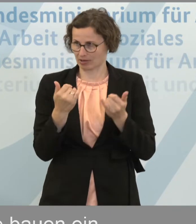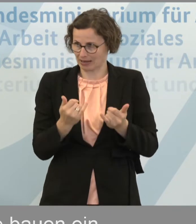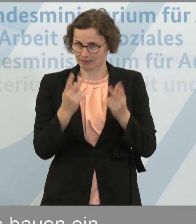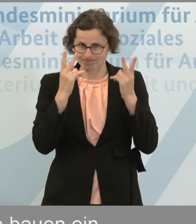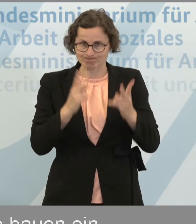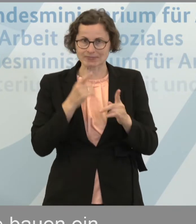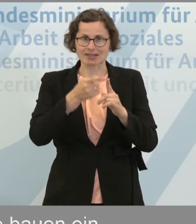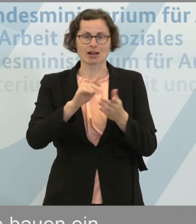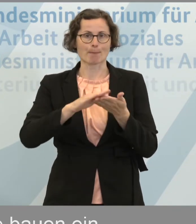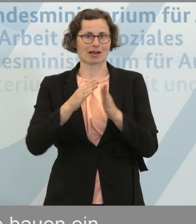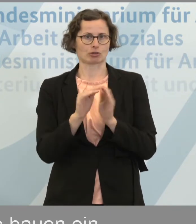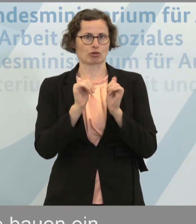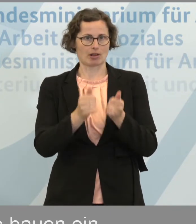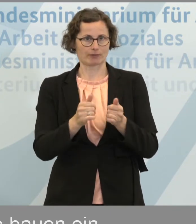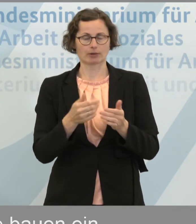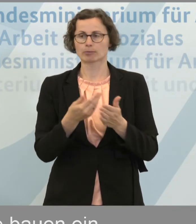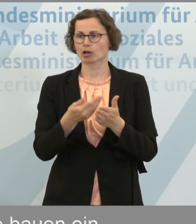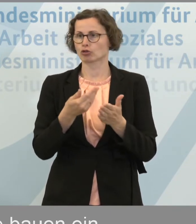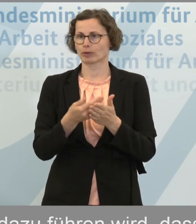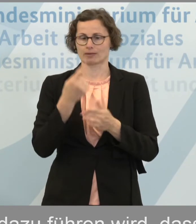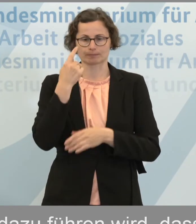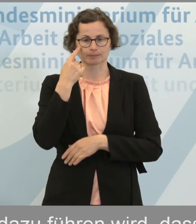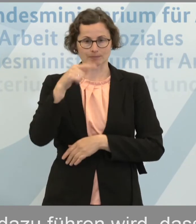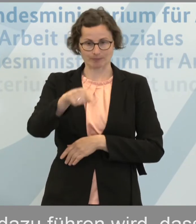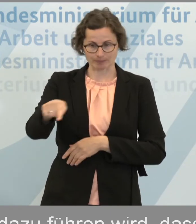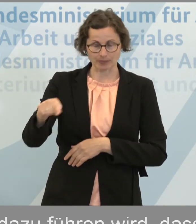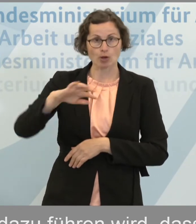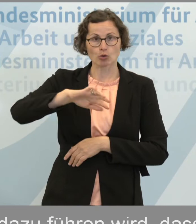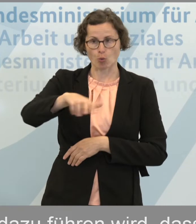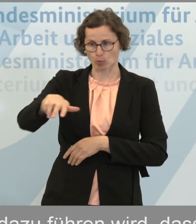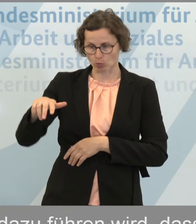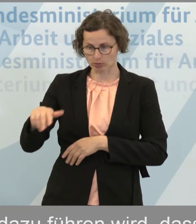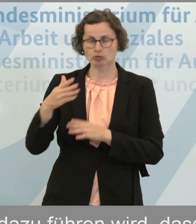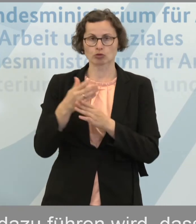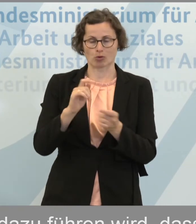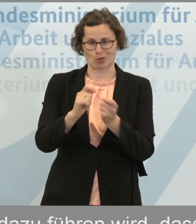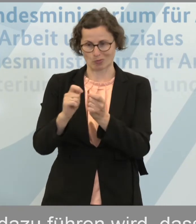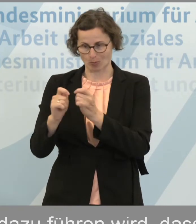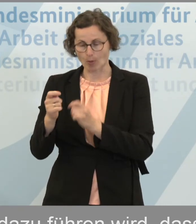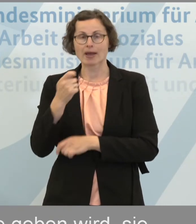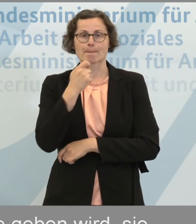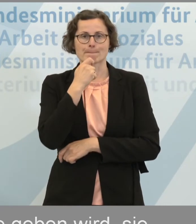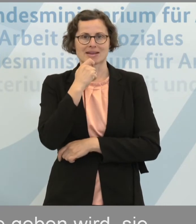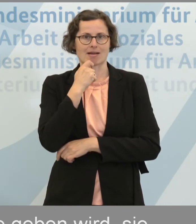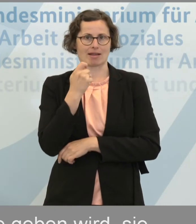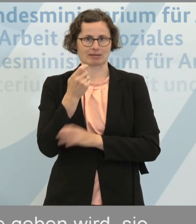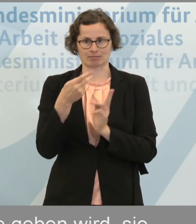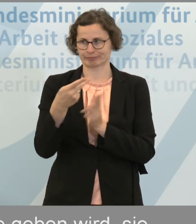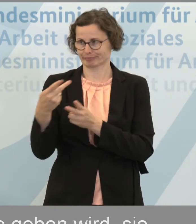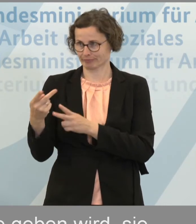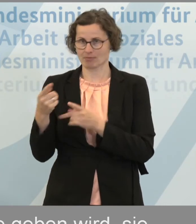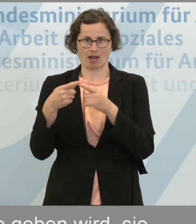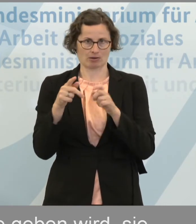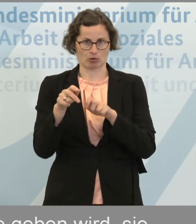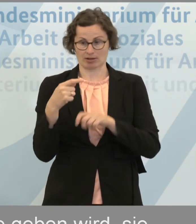beispielsweise an dieser Stelle Kommunen dazu übergegangen sind, Mittagessen anders zu organisieren. Ich habe mir das in